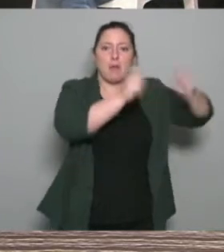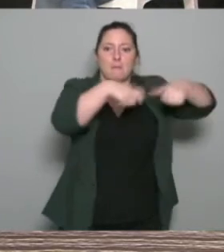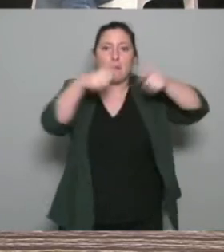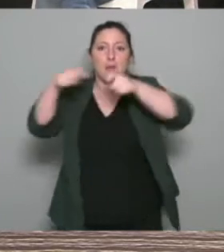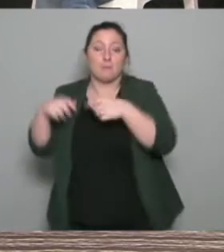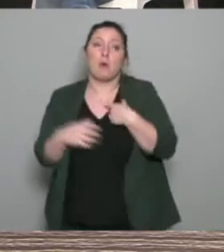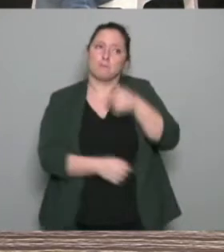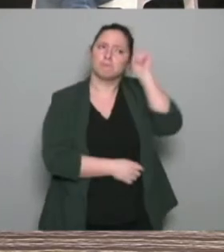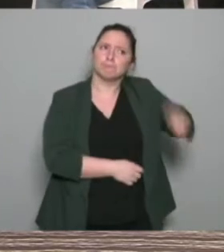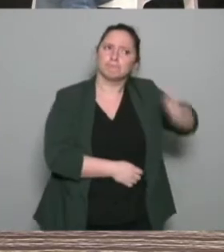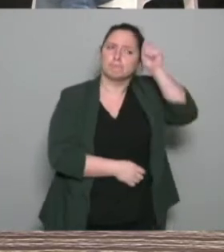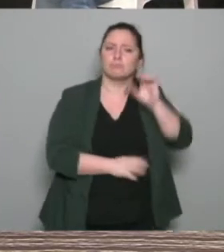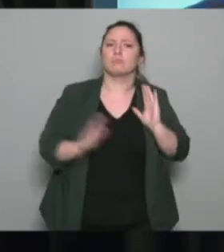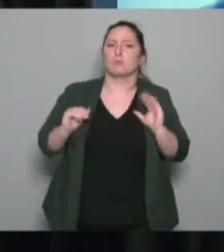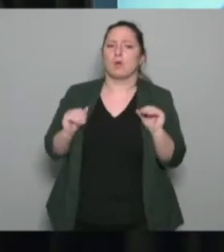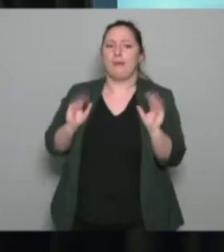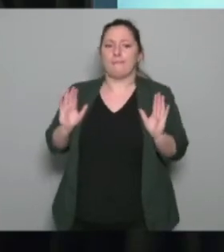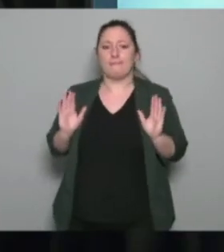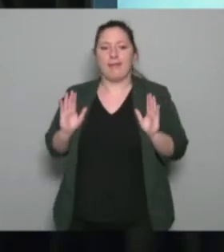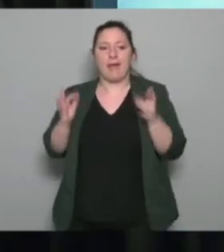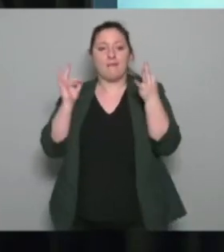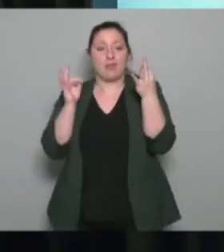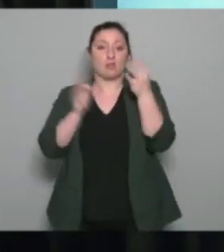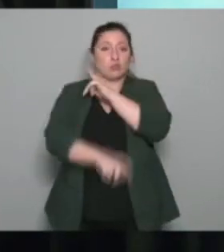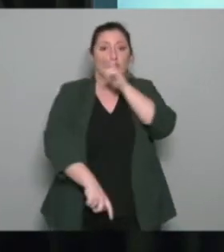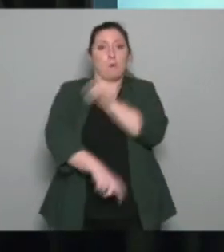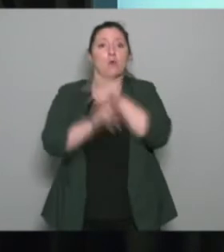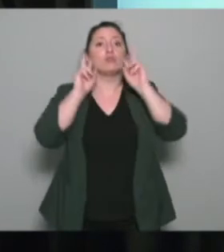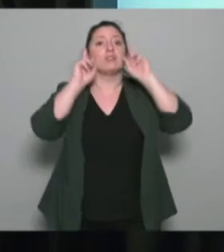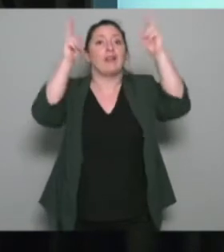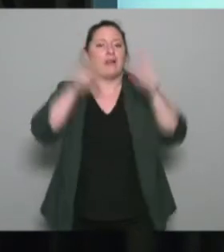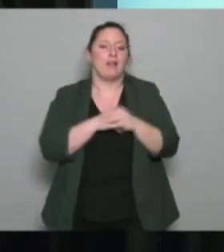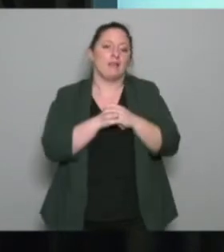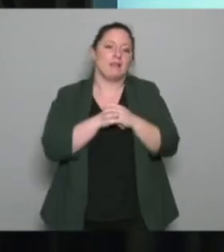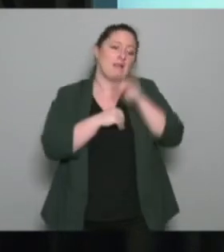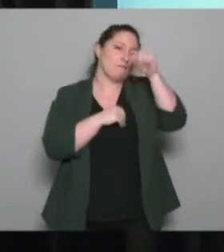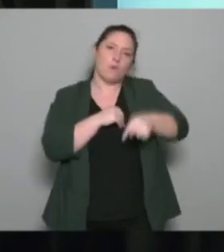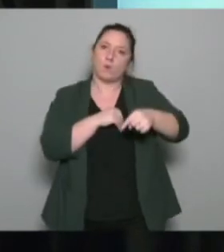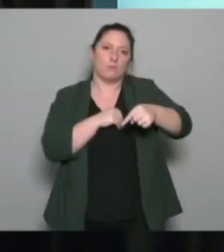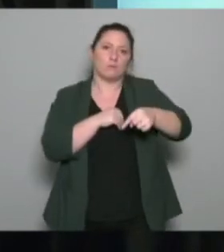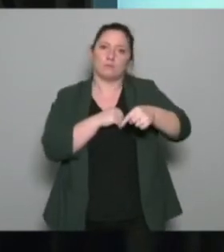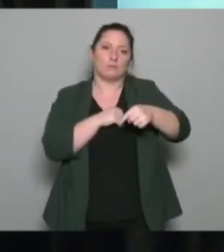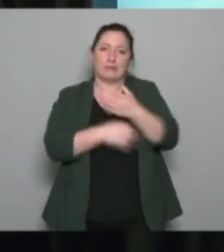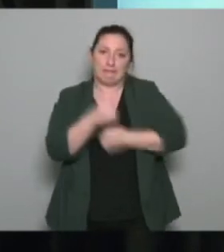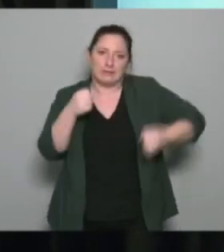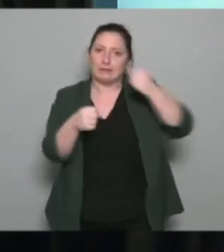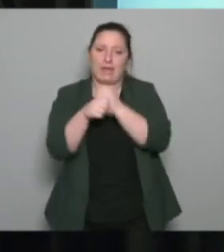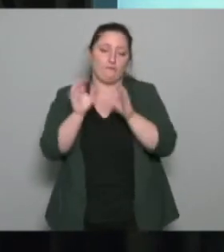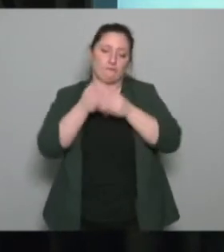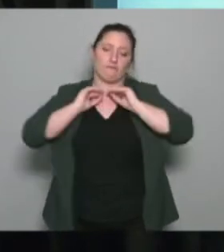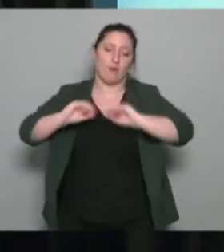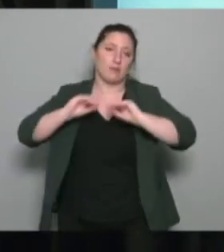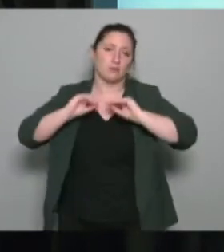ce qui est fait la ville de Caen mais au niveau du mouvement sportif on doit mettre en place des formations auprès de nos éducateurs